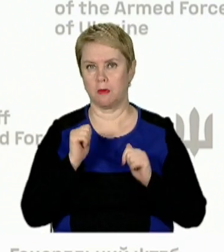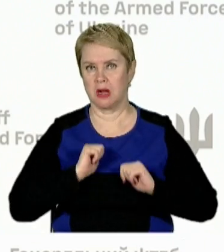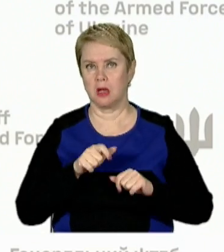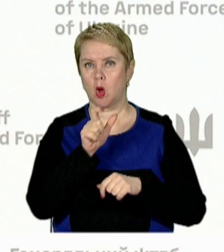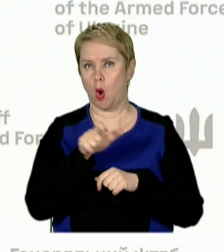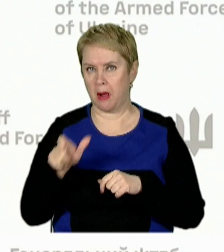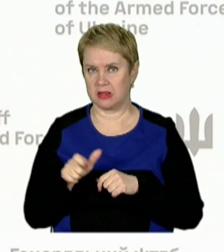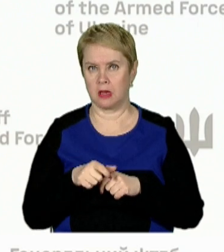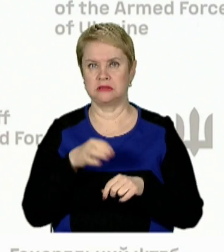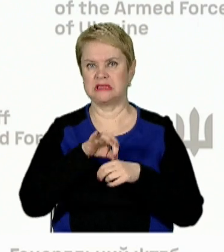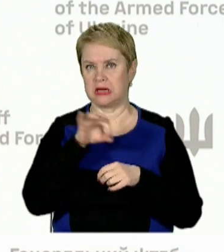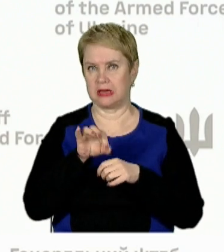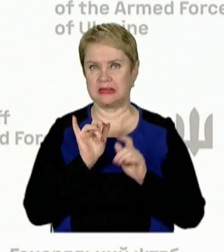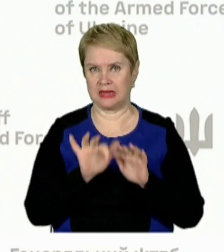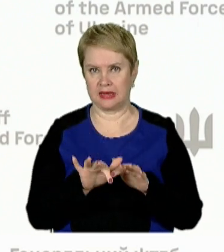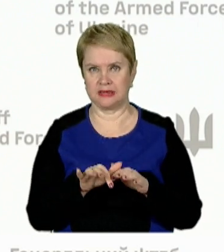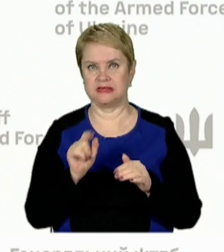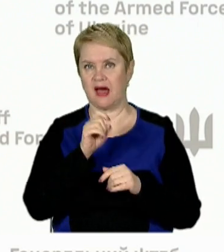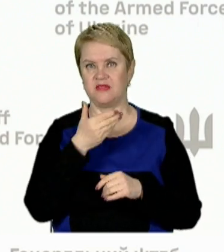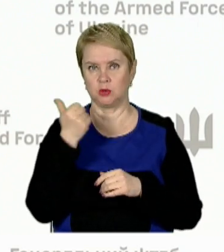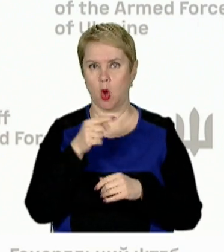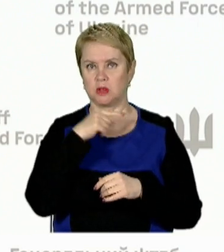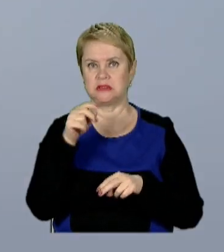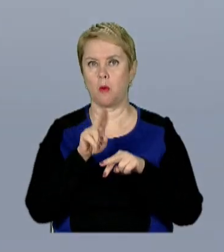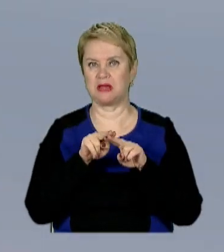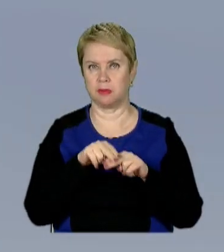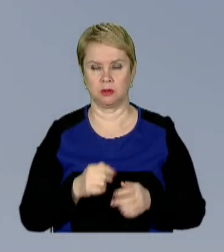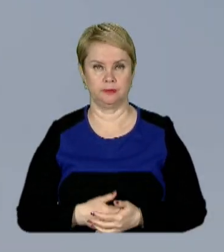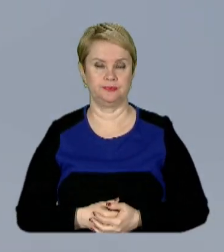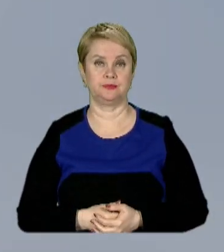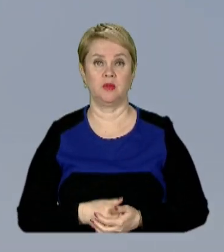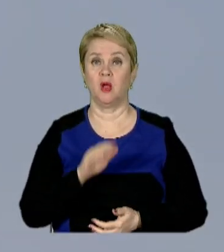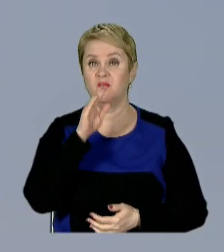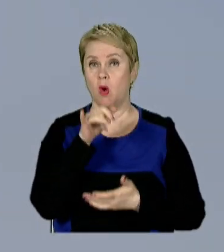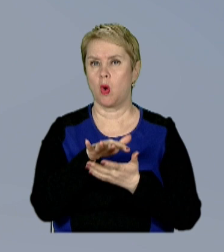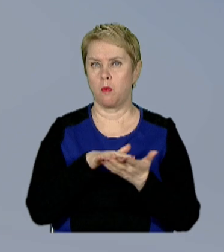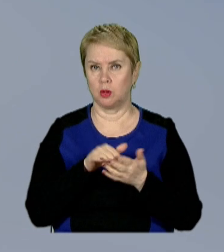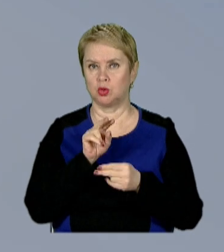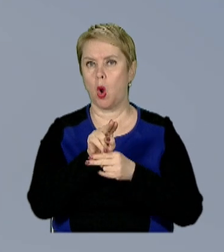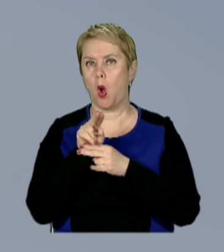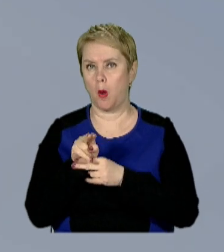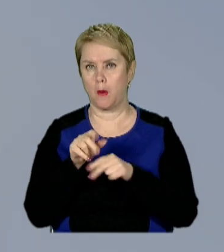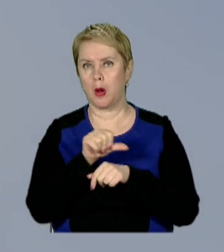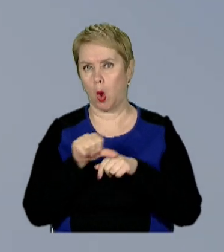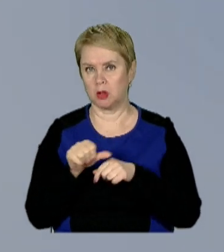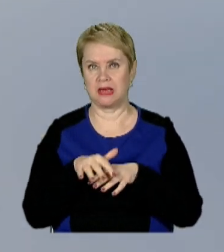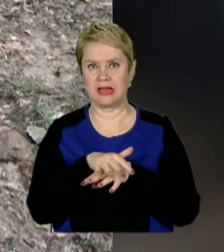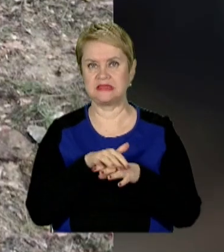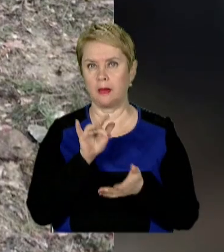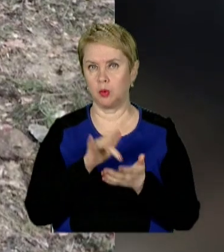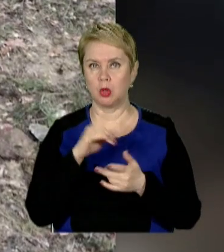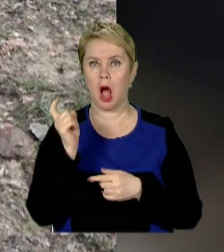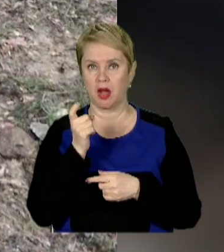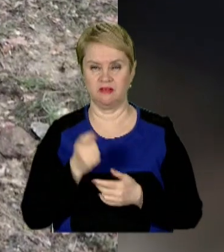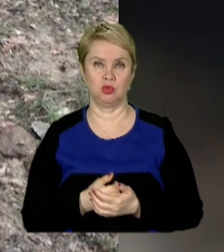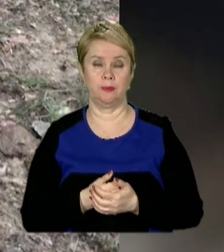громадянам каральними діями за відсутність російського паспорта. Ворог продовжує обстрілювати прикордонні населені пункти